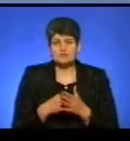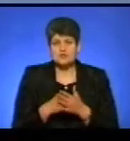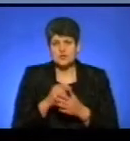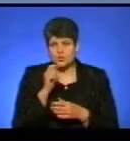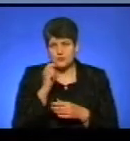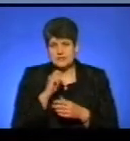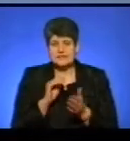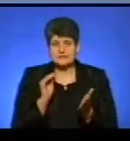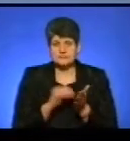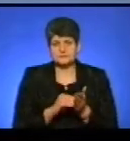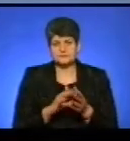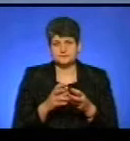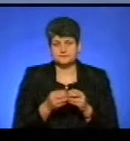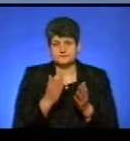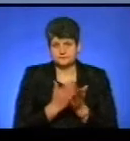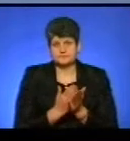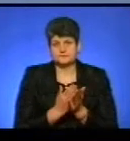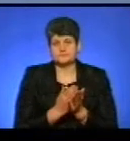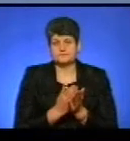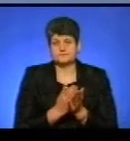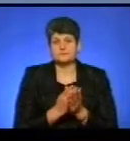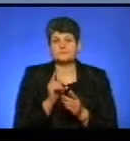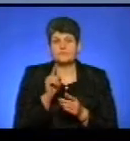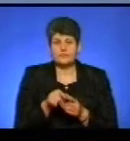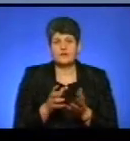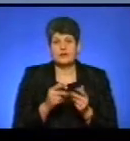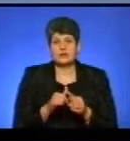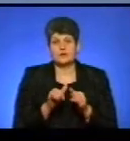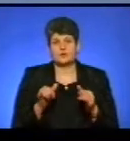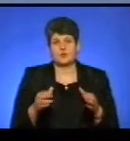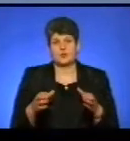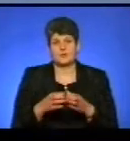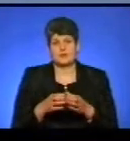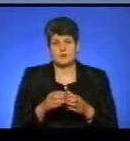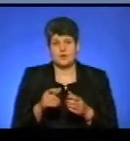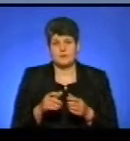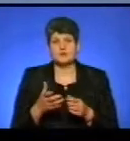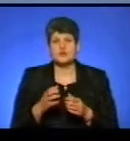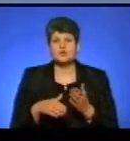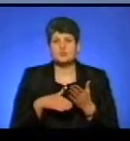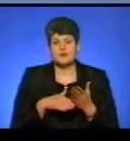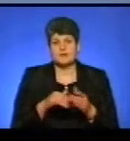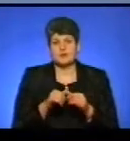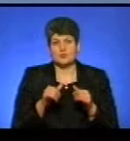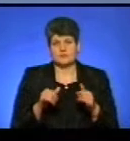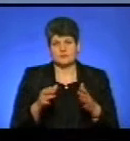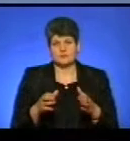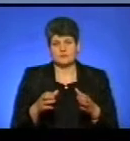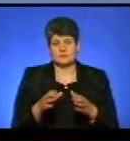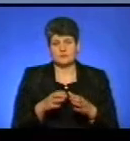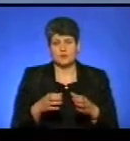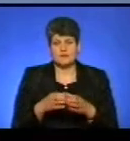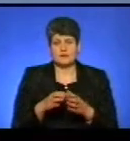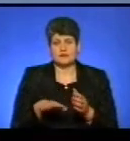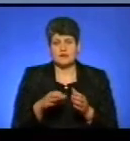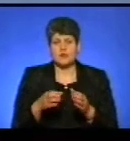закладена сума, і в тому числі і на розвиток об'єднаних територіальних громад, субвенція, на розвиток інфраструктури об'єднаних територіальних громад.